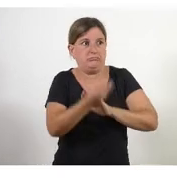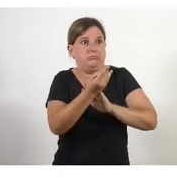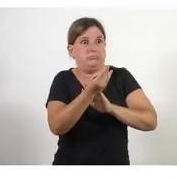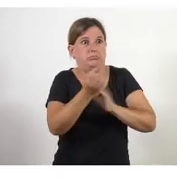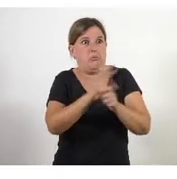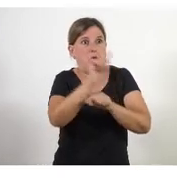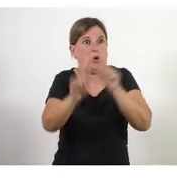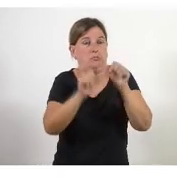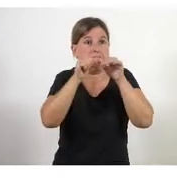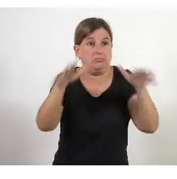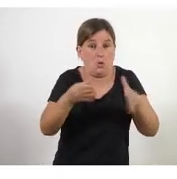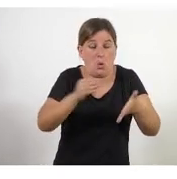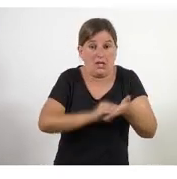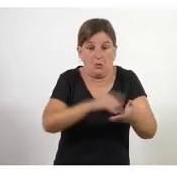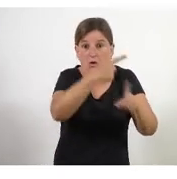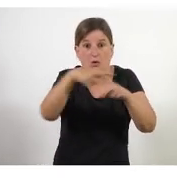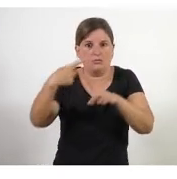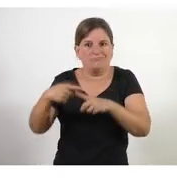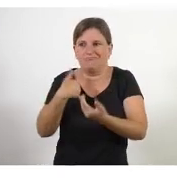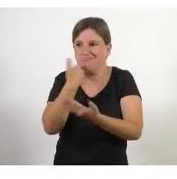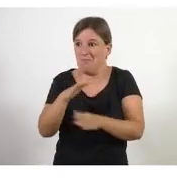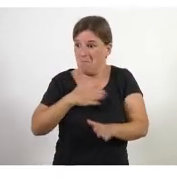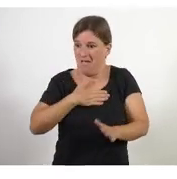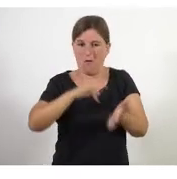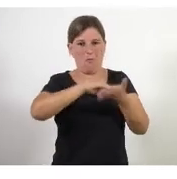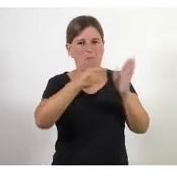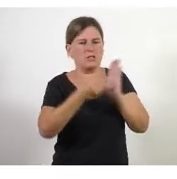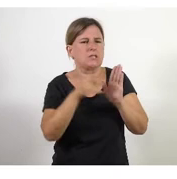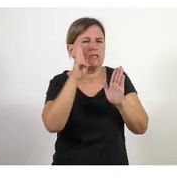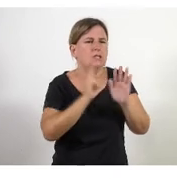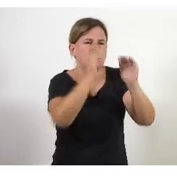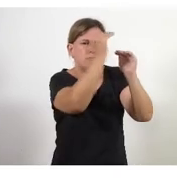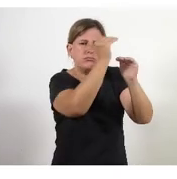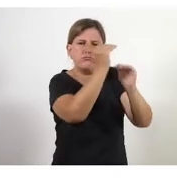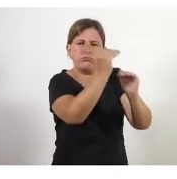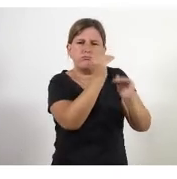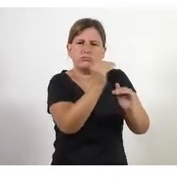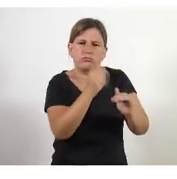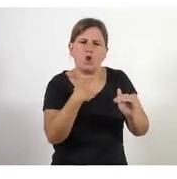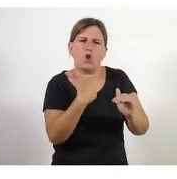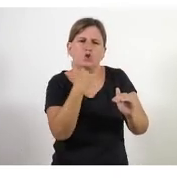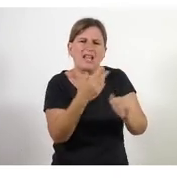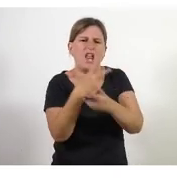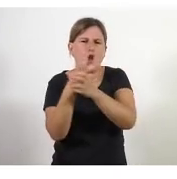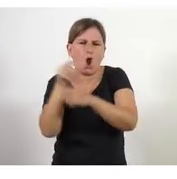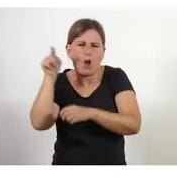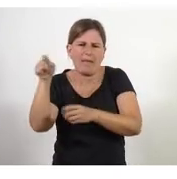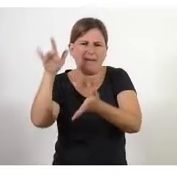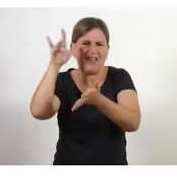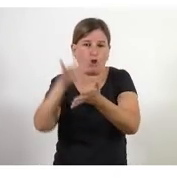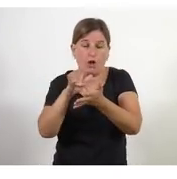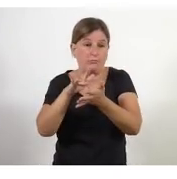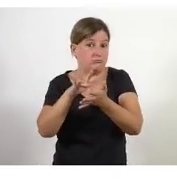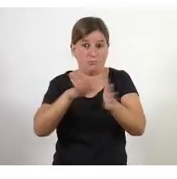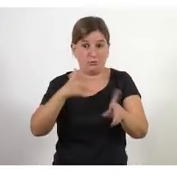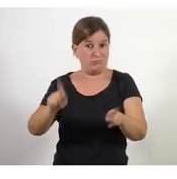i ja està el teu projecte que el tenies superpredit i que tu sabies que al novembre faries doncs no